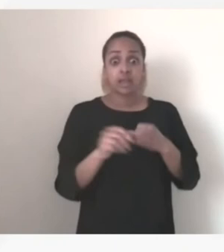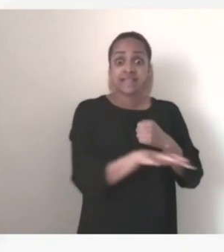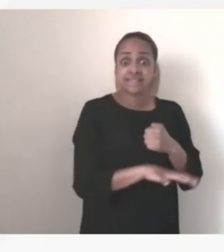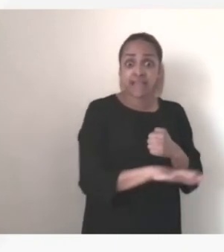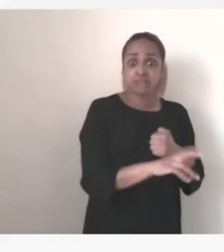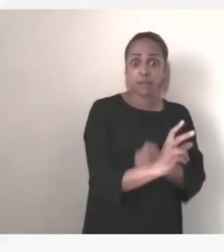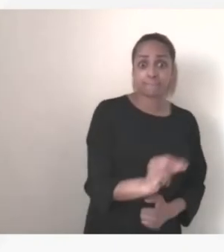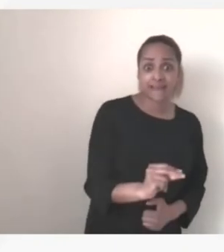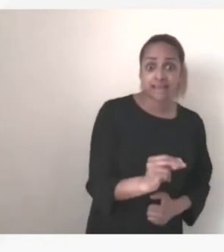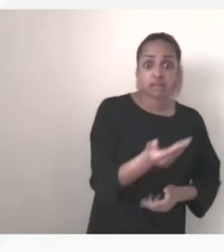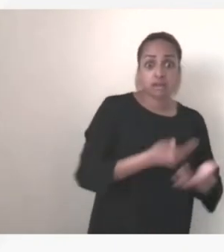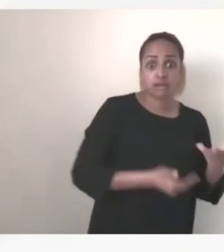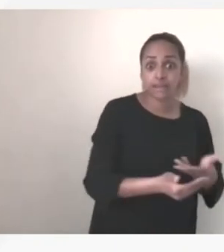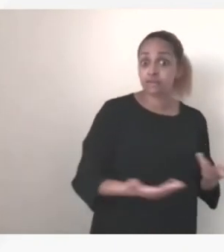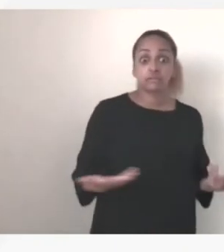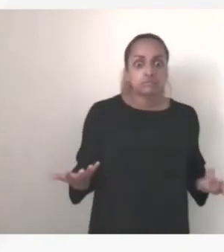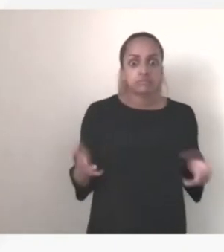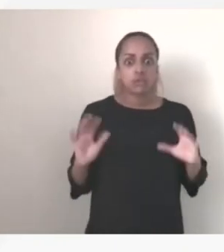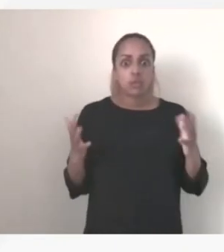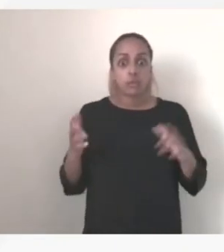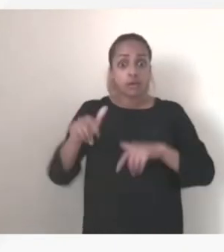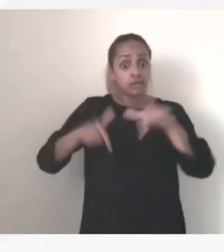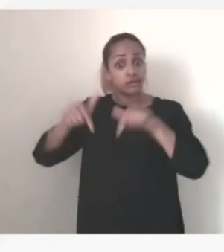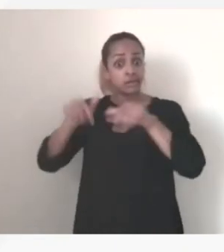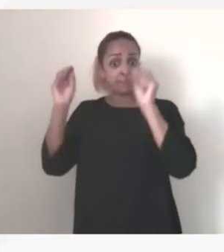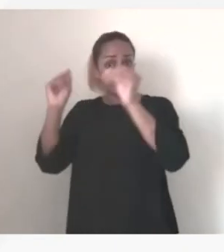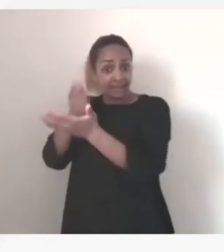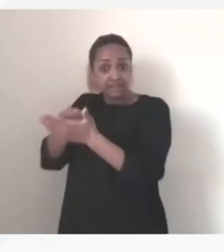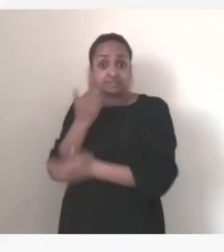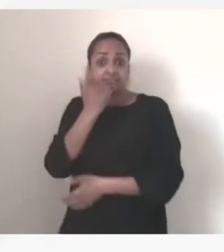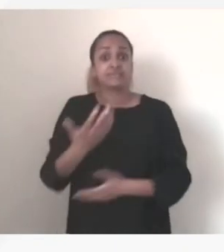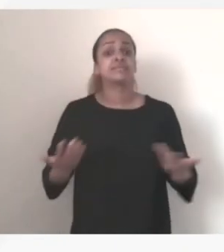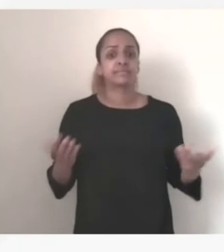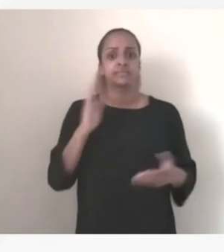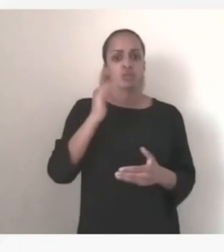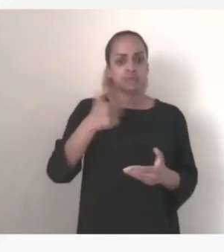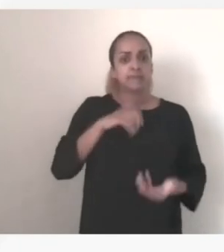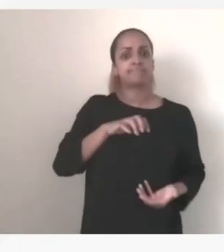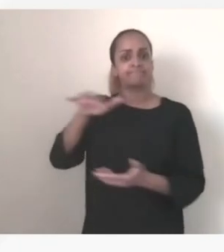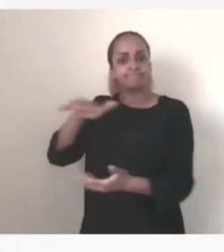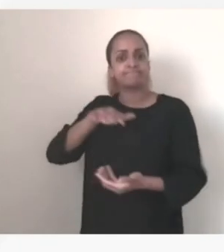en allant au supermarché d'à côté que l'on puisse leur amener cette aide là